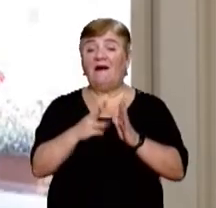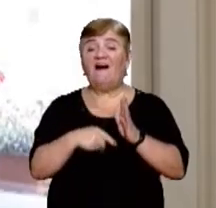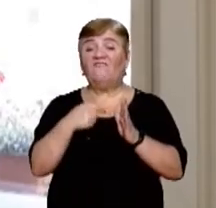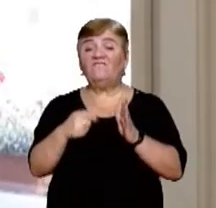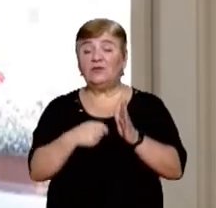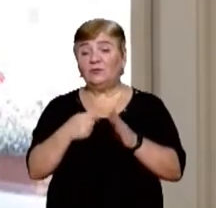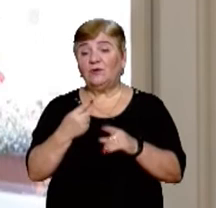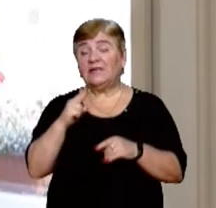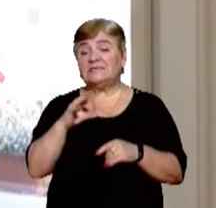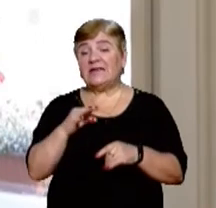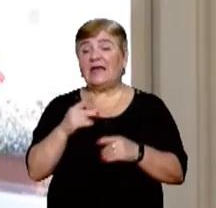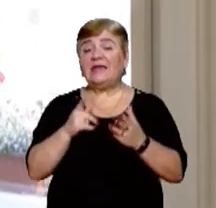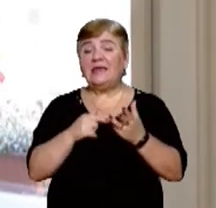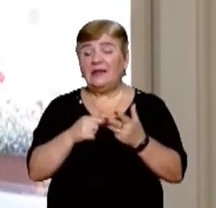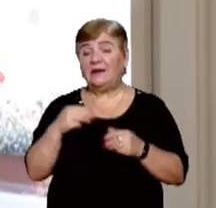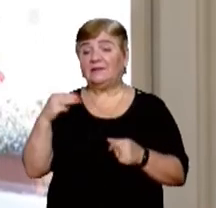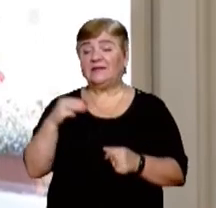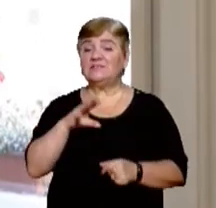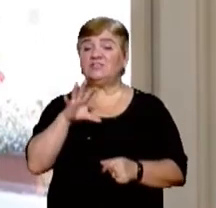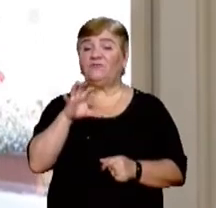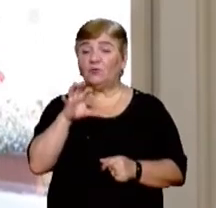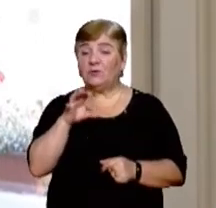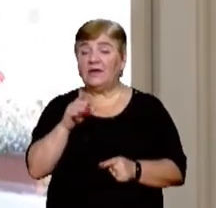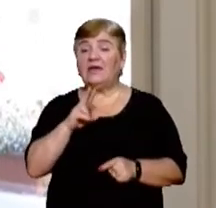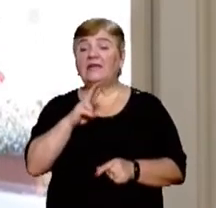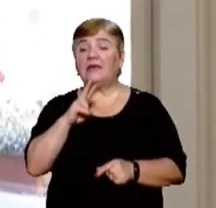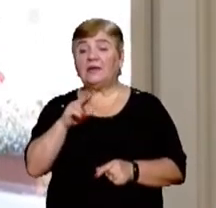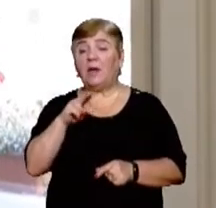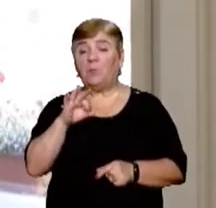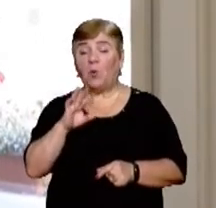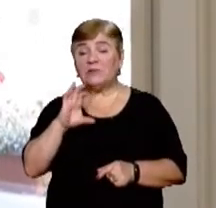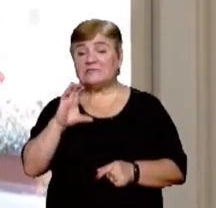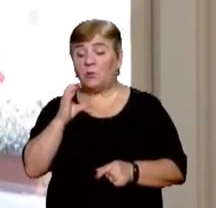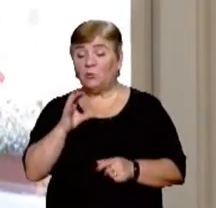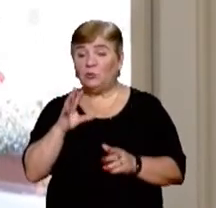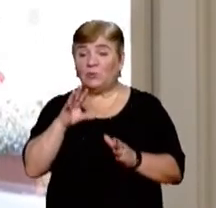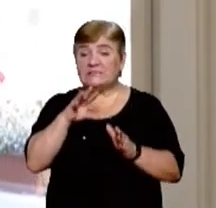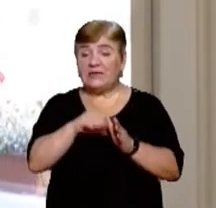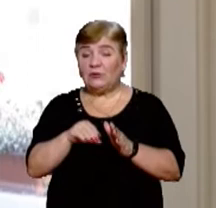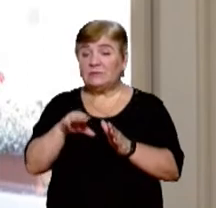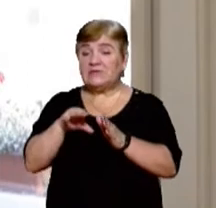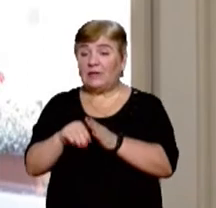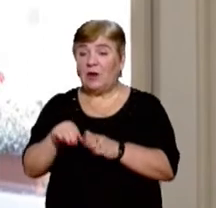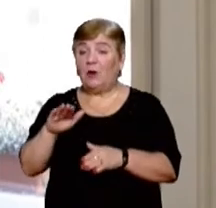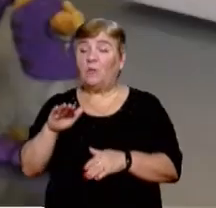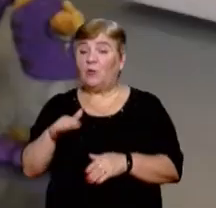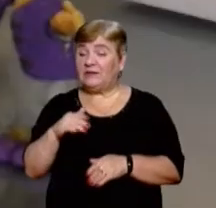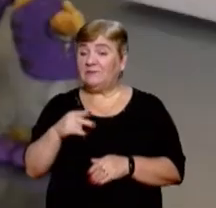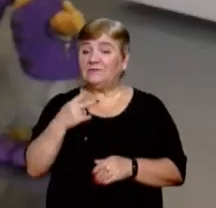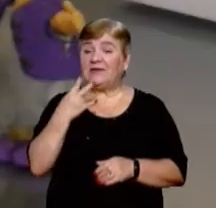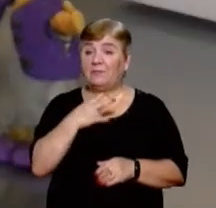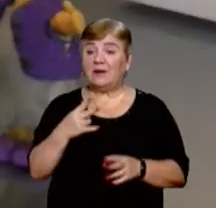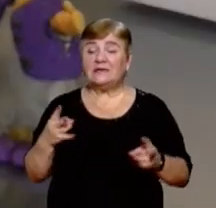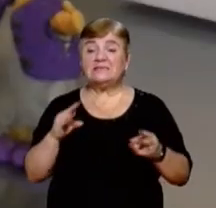кілька тисяч фотографій, які складаються посекундно в кадри, і які потім треба грамотно